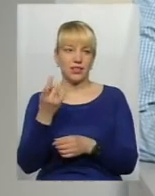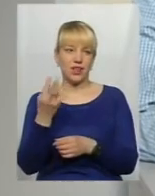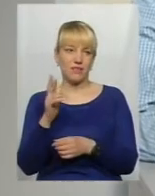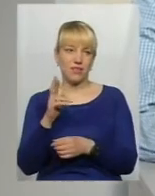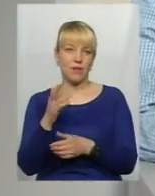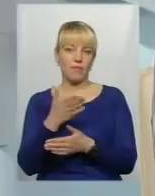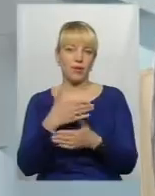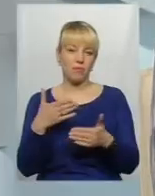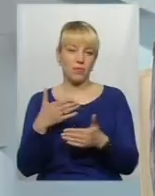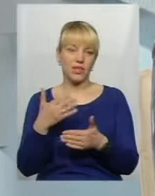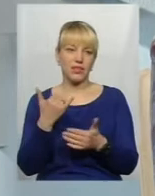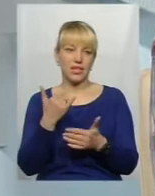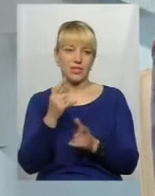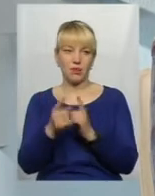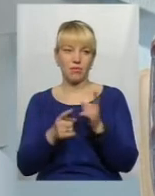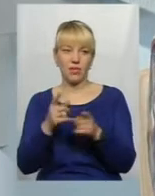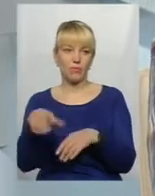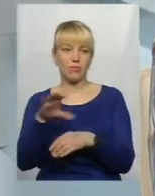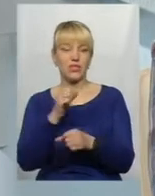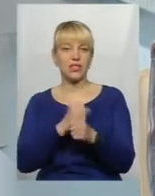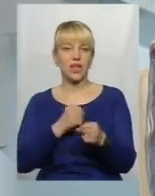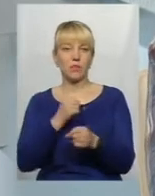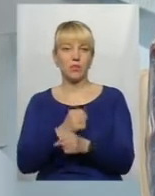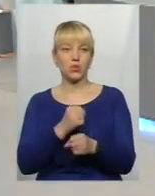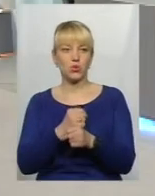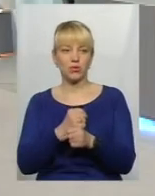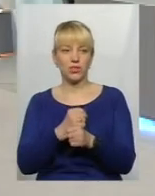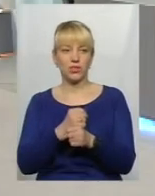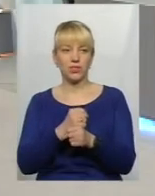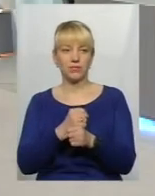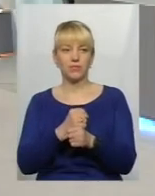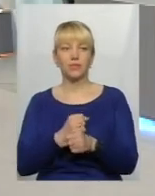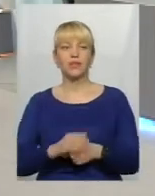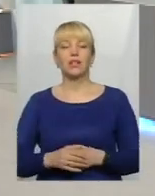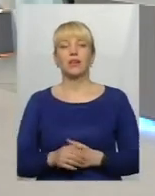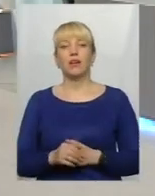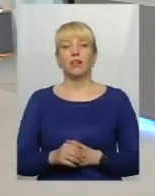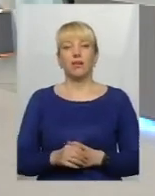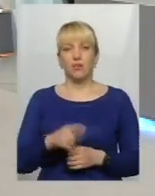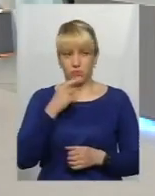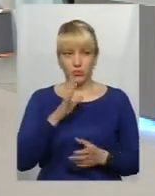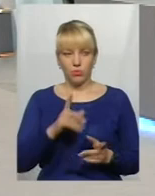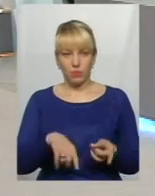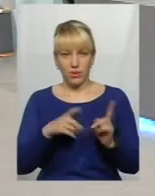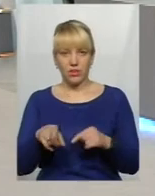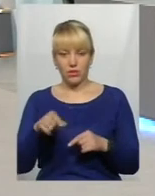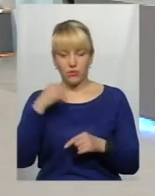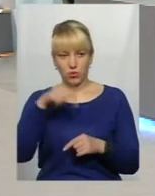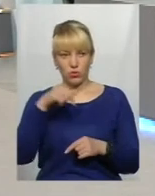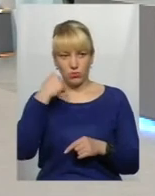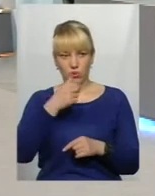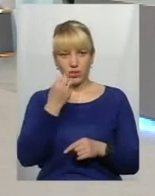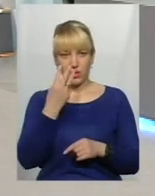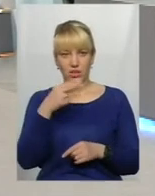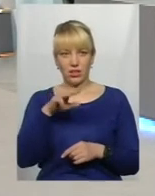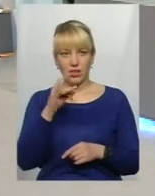міняємо взагалі всі, якби, напрацьовані суспільні економічної. А 13 травня, що перенесено буде цього року? На